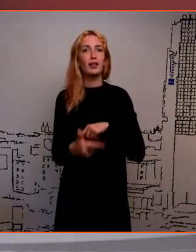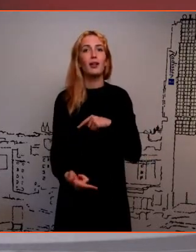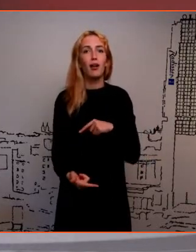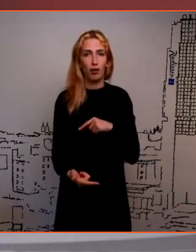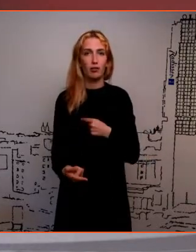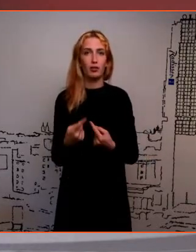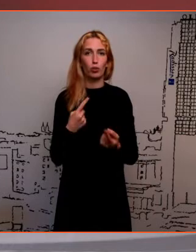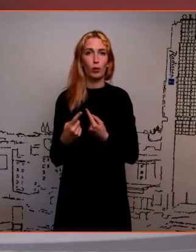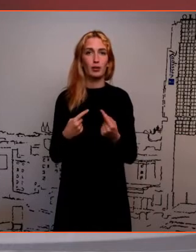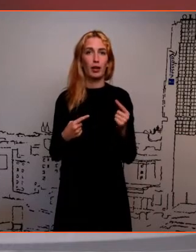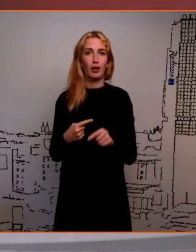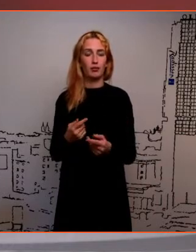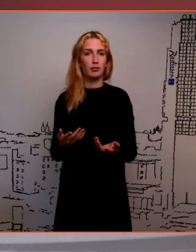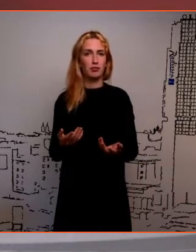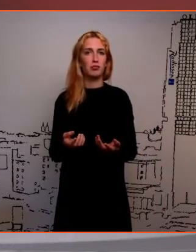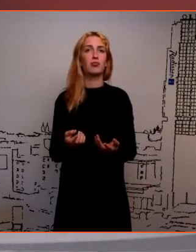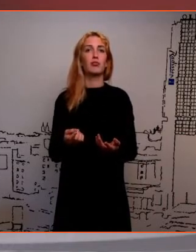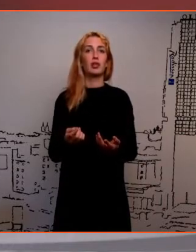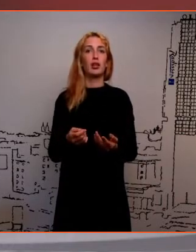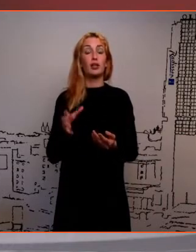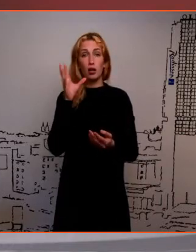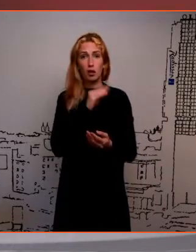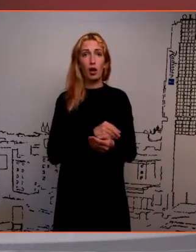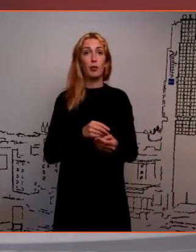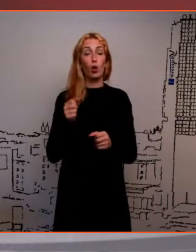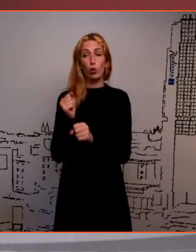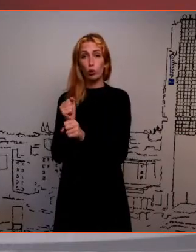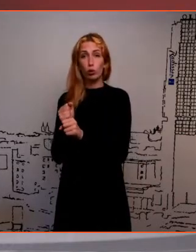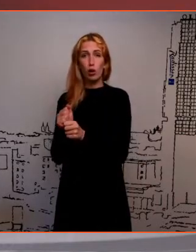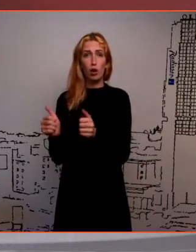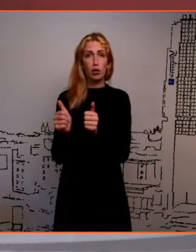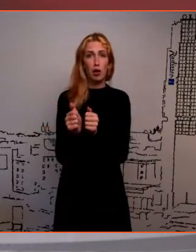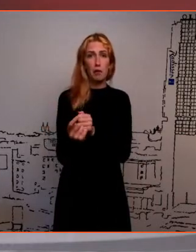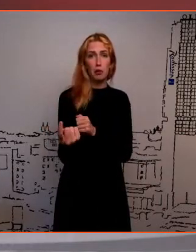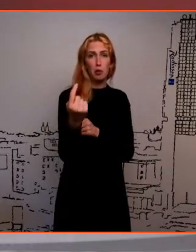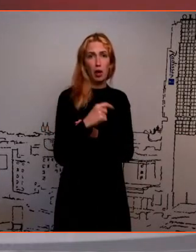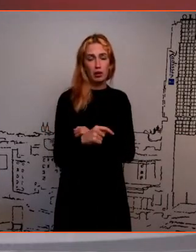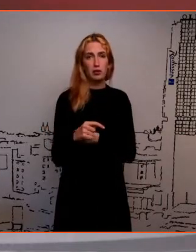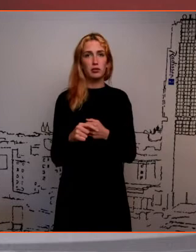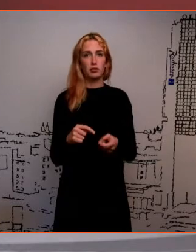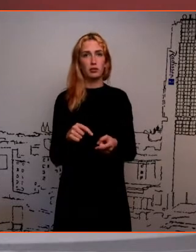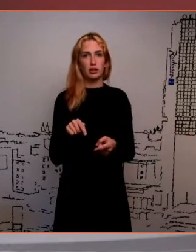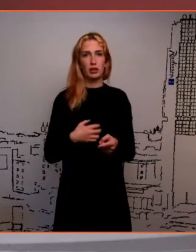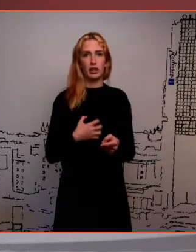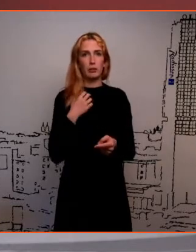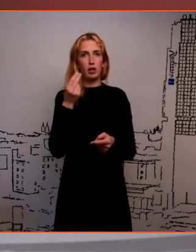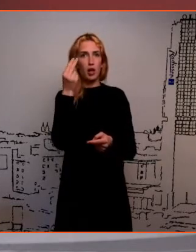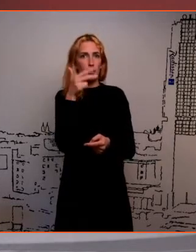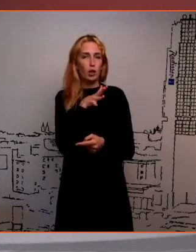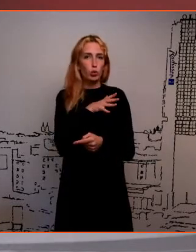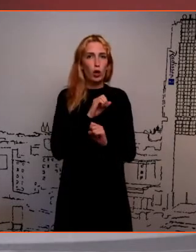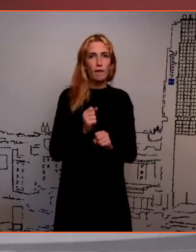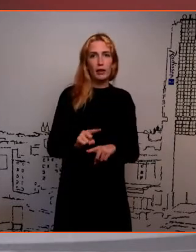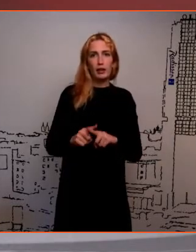karjääri nõustamisele, et saab tulla teise ja tõe kõrvalt ja siis see juba irme, äkki ma ei suuda õppida või api minu tehnest